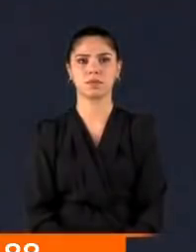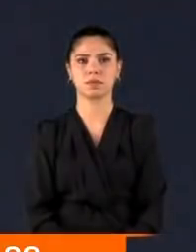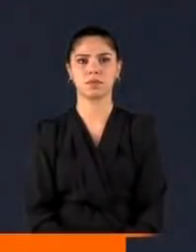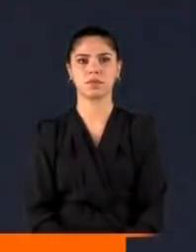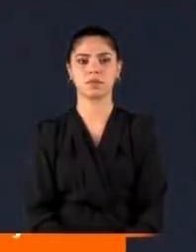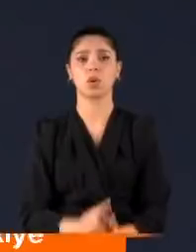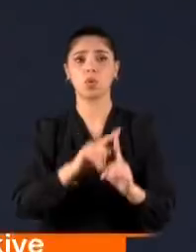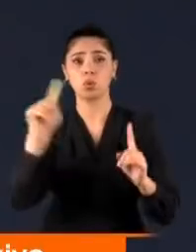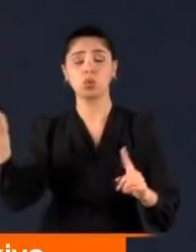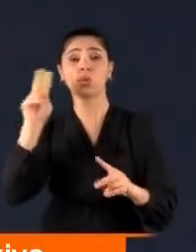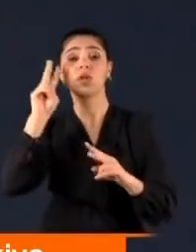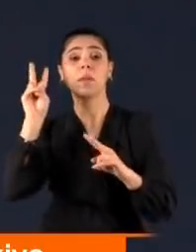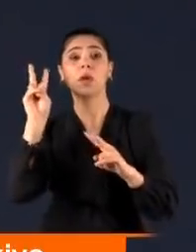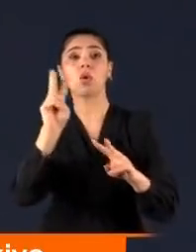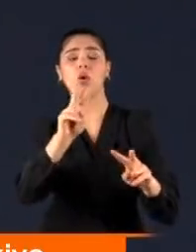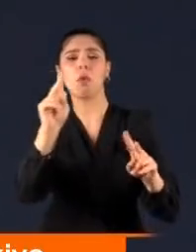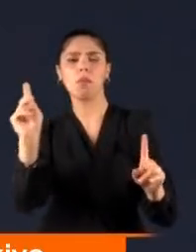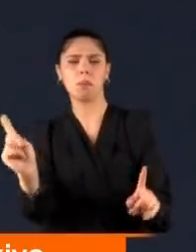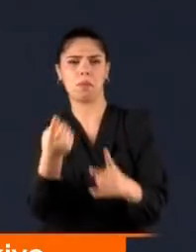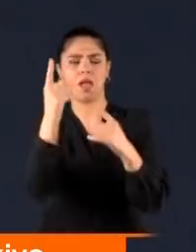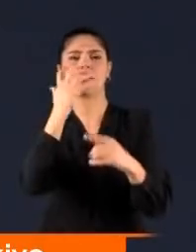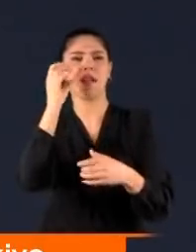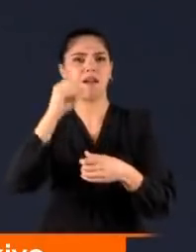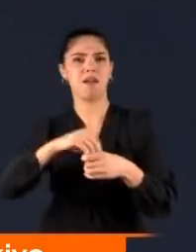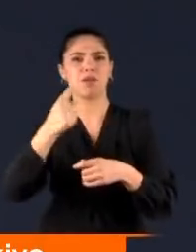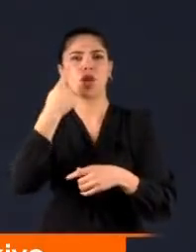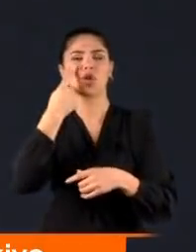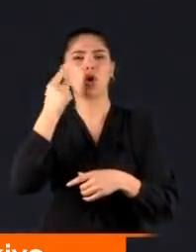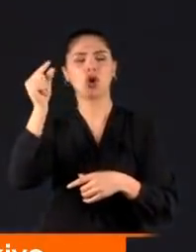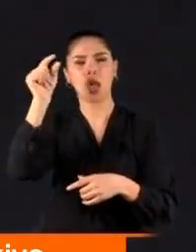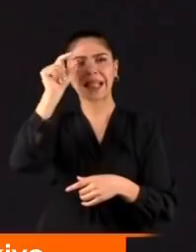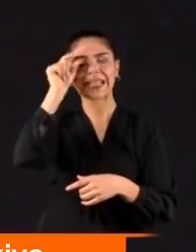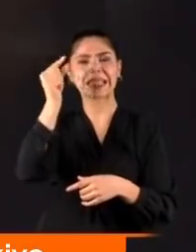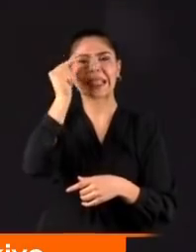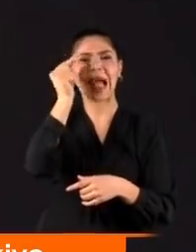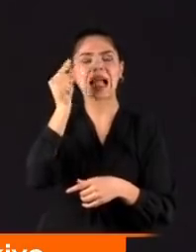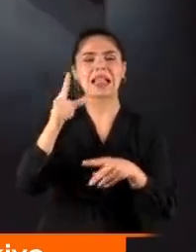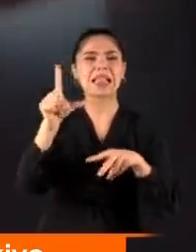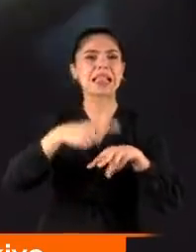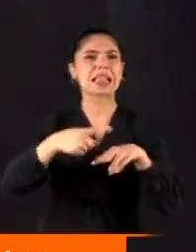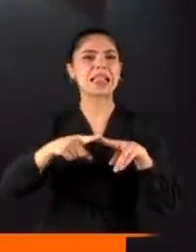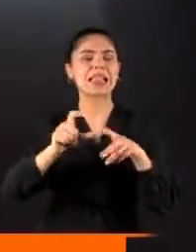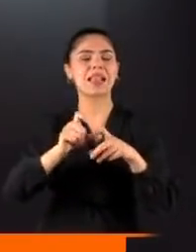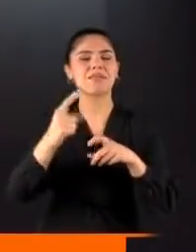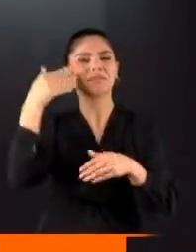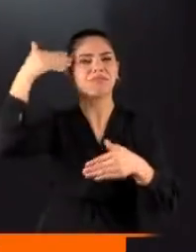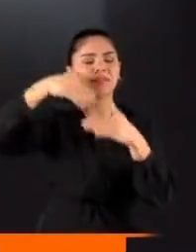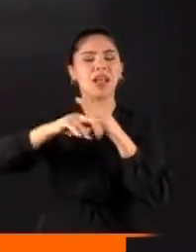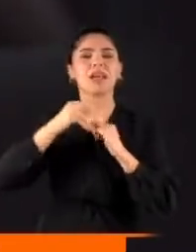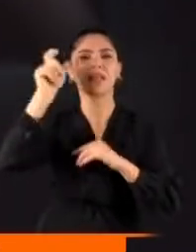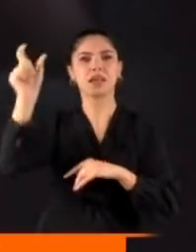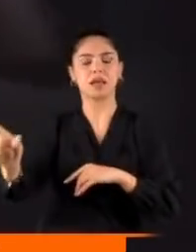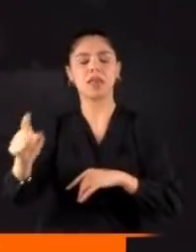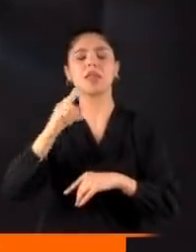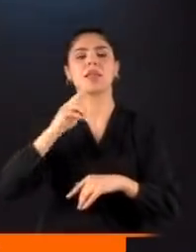Uzun zamandır görmemiştik böyle bir olayı. Sakarya'da gözüne lens kaçan bir kadın. Solu hastanede aldı müdahale için.